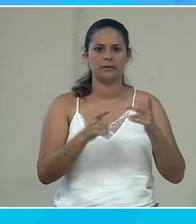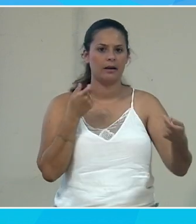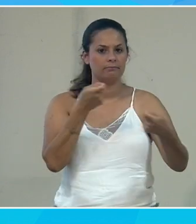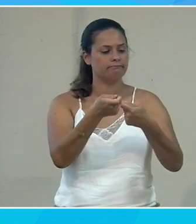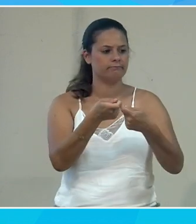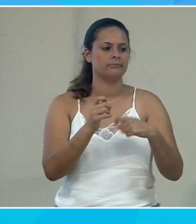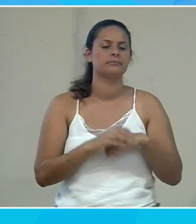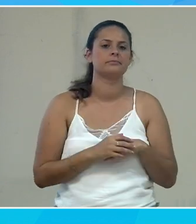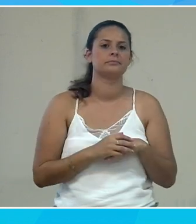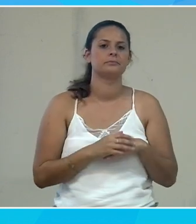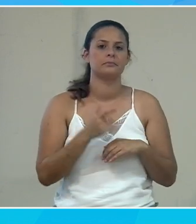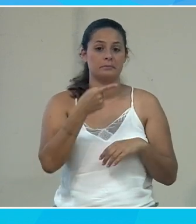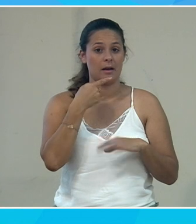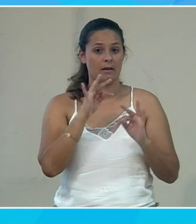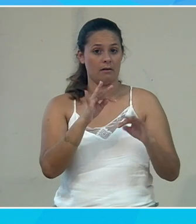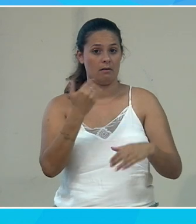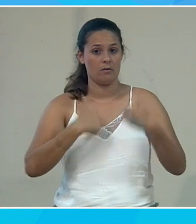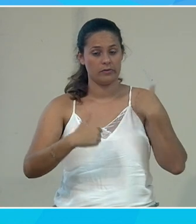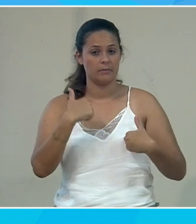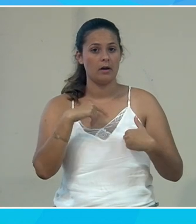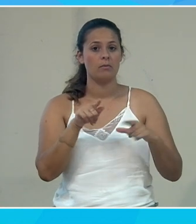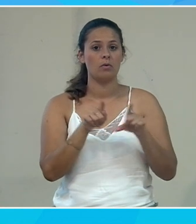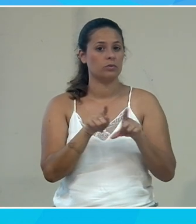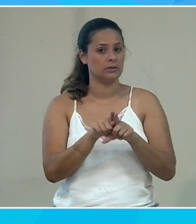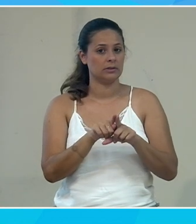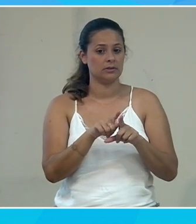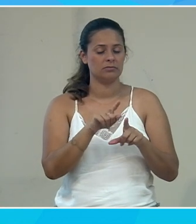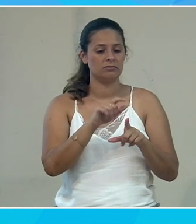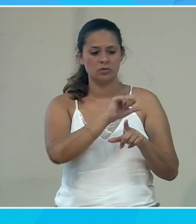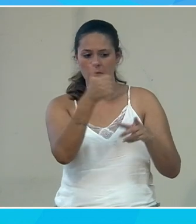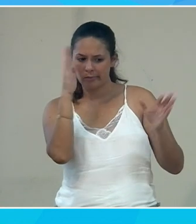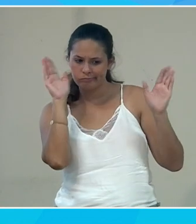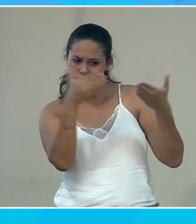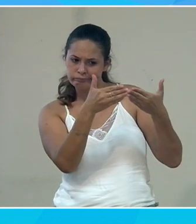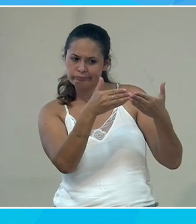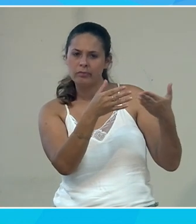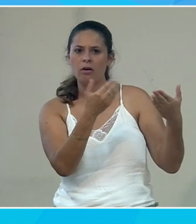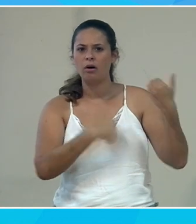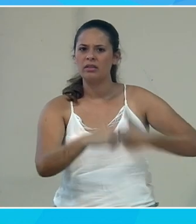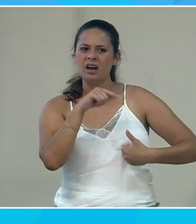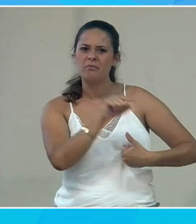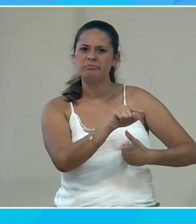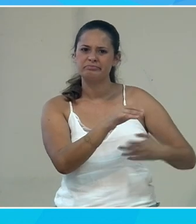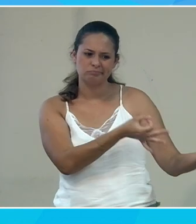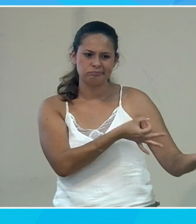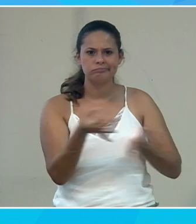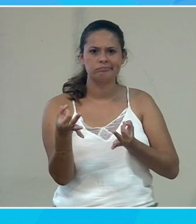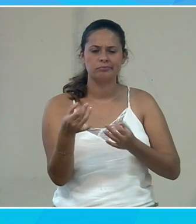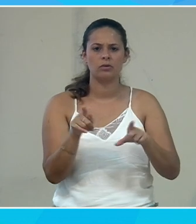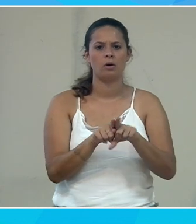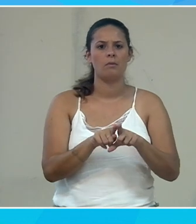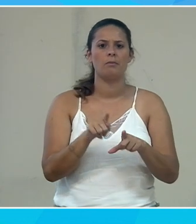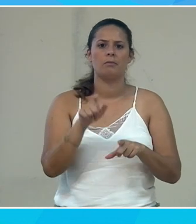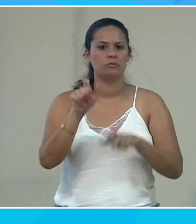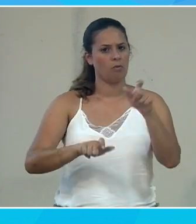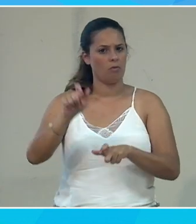Si on parle aussi de handicap, on parle trop souvent uniquement du handicap permanent qui est certes important parce qu'on a plein de gens qui sont touchés